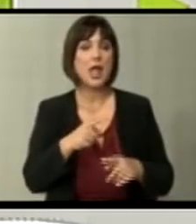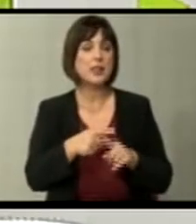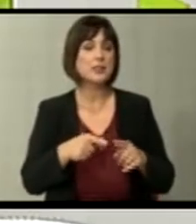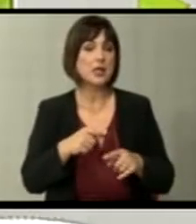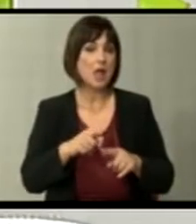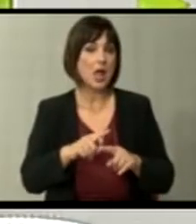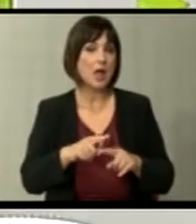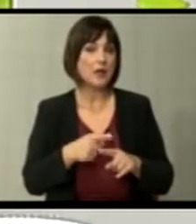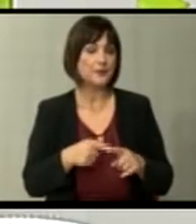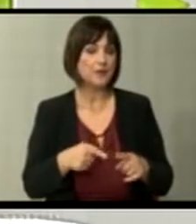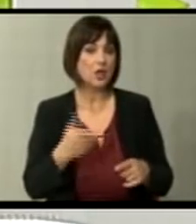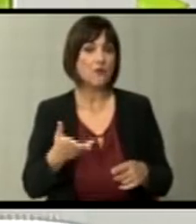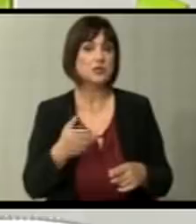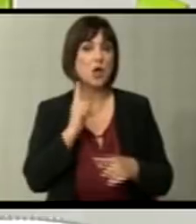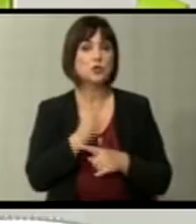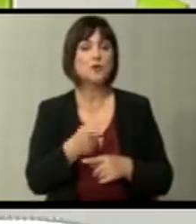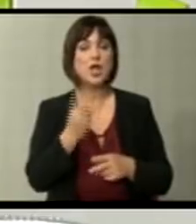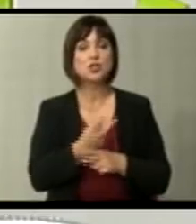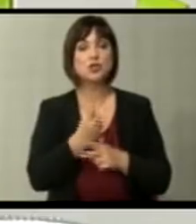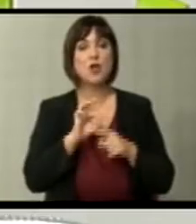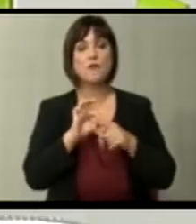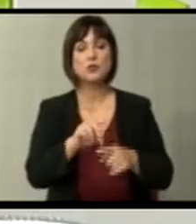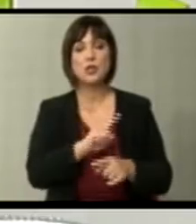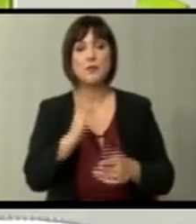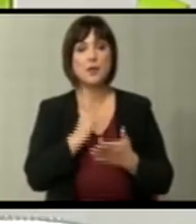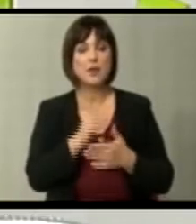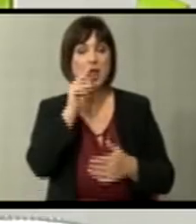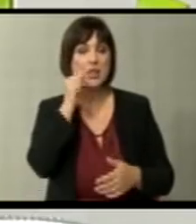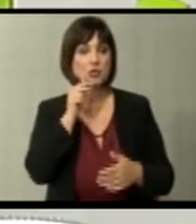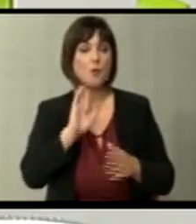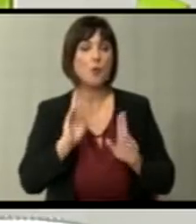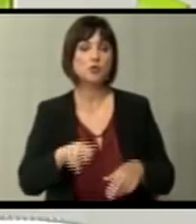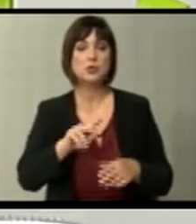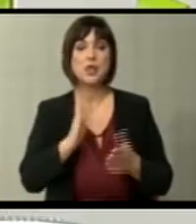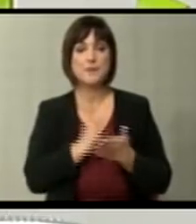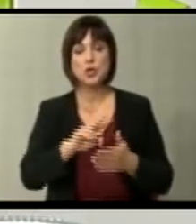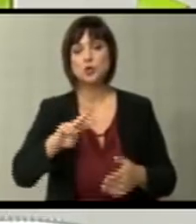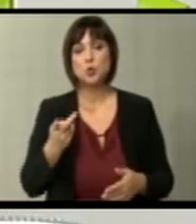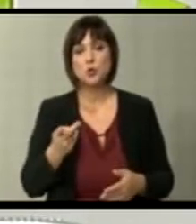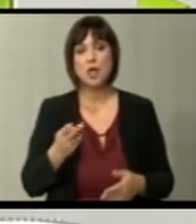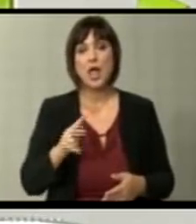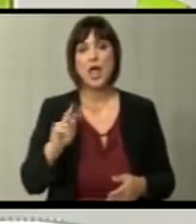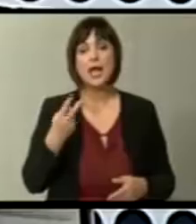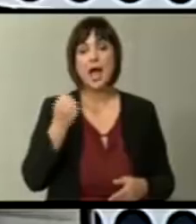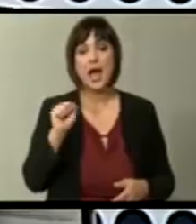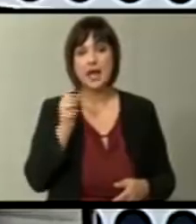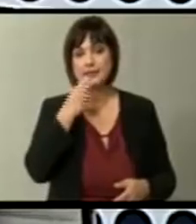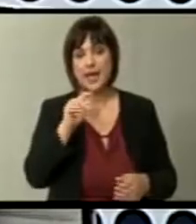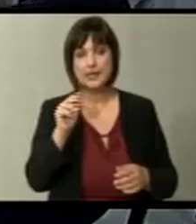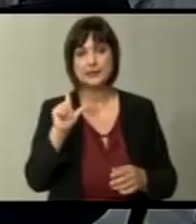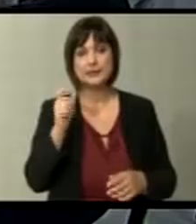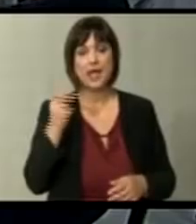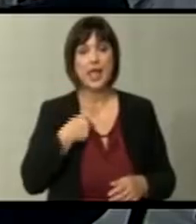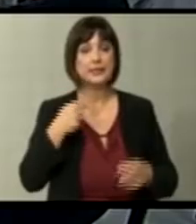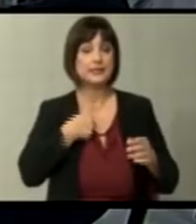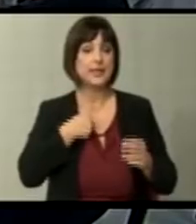обујање на државата не може да биде национализмот, може да биде други. Добро. Кацарска? Видите, јас се